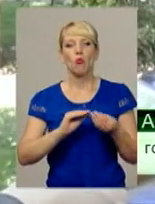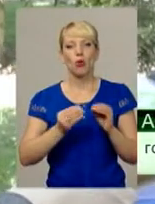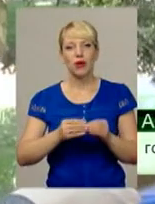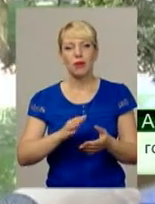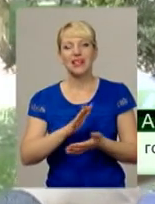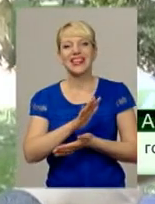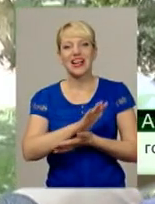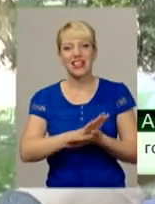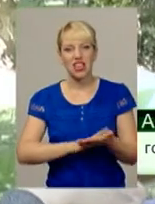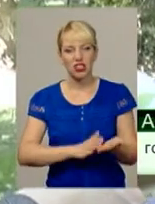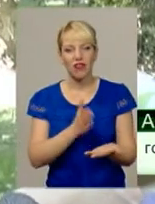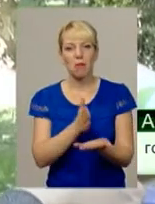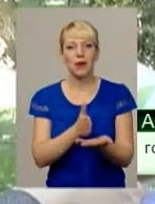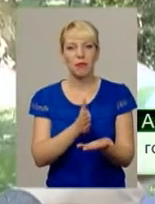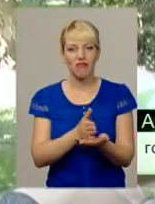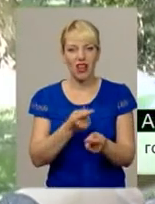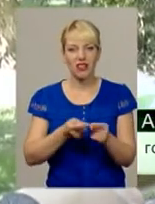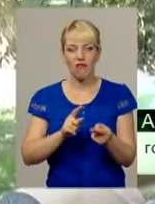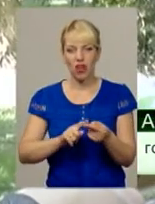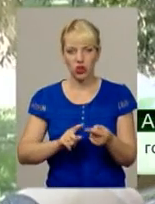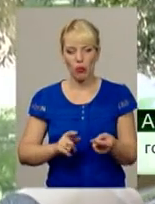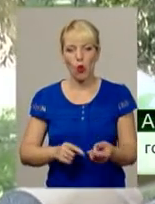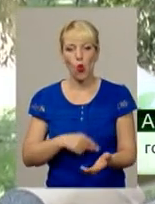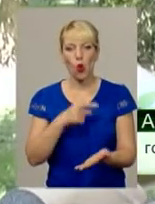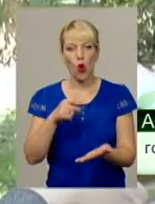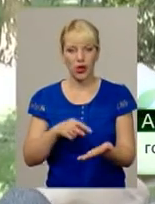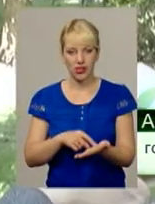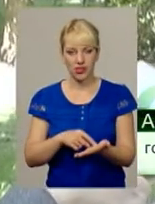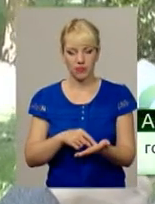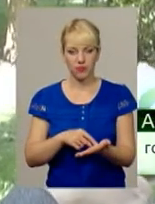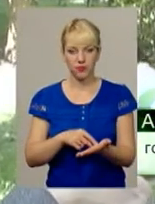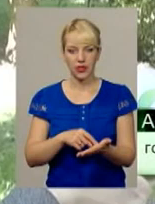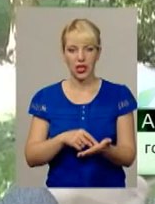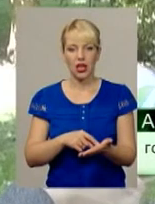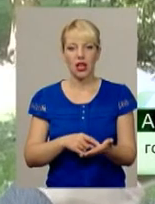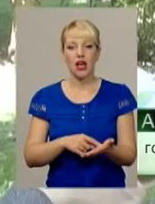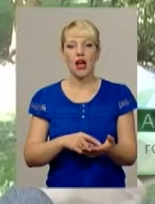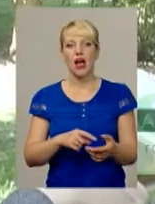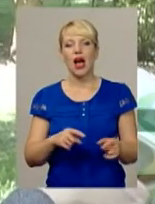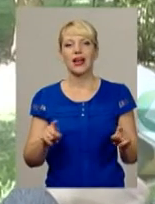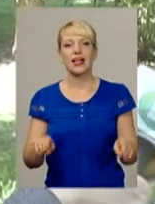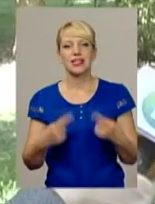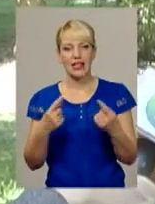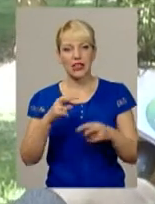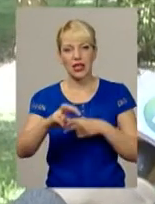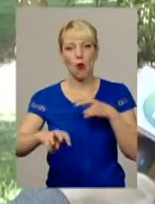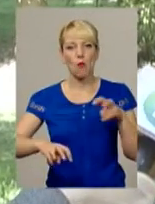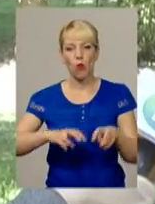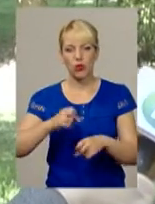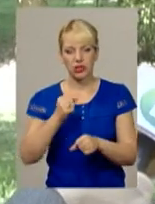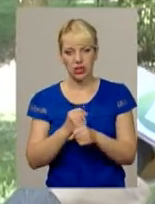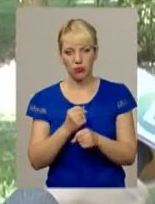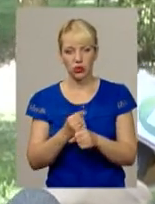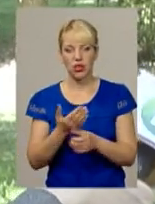проживання в цьому місті, роботи, поиски роботи. І ми благодарим,